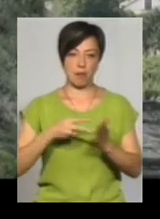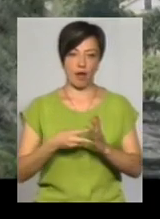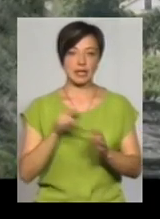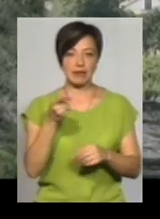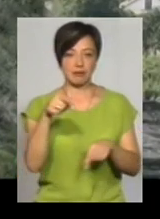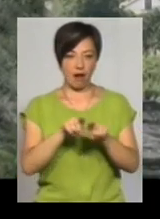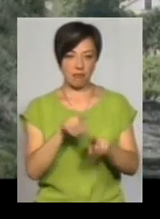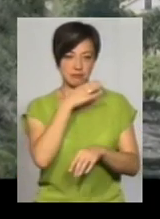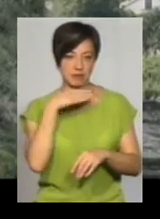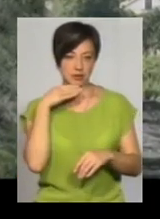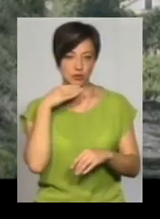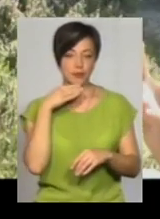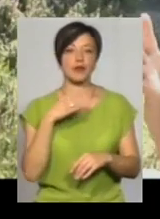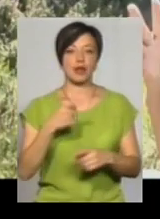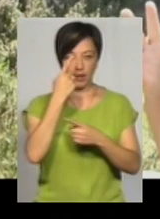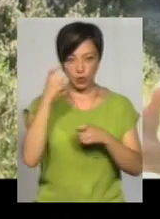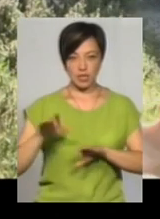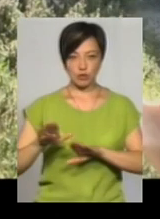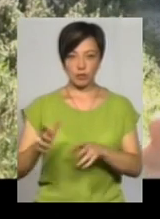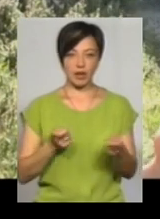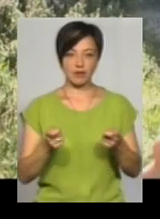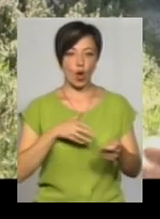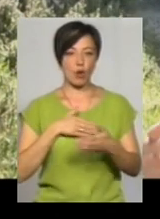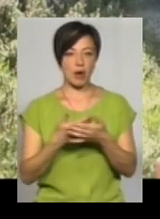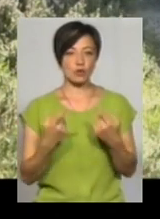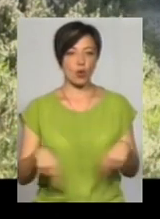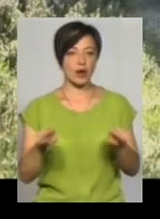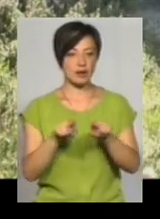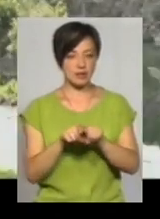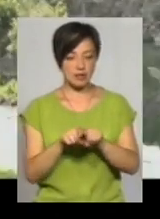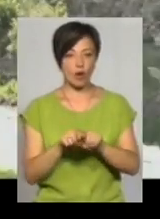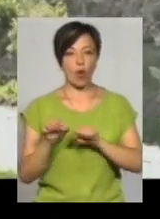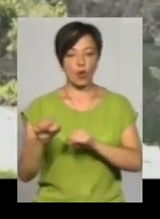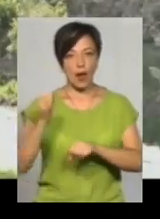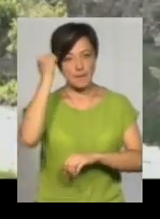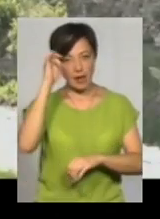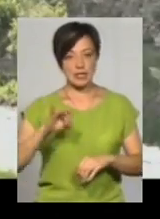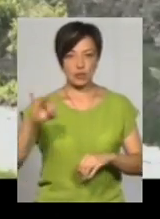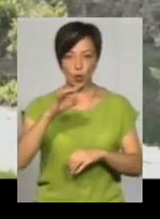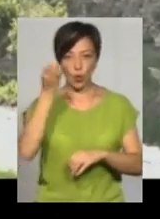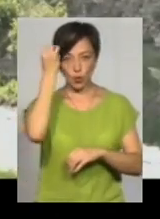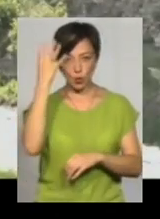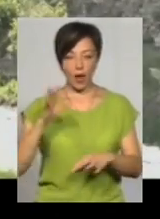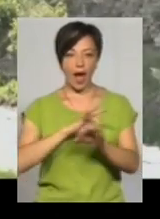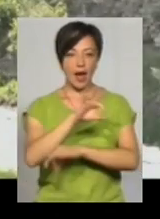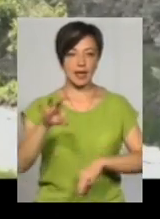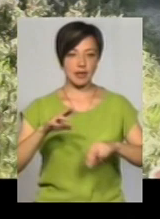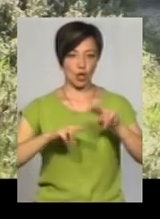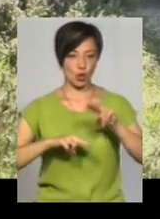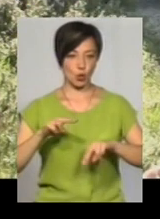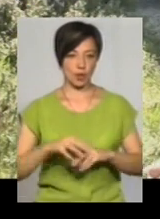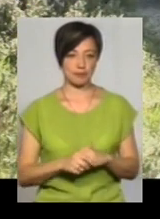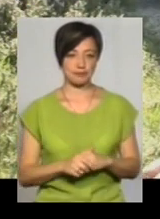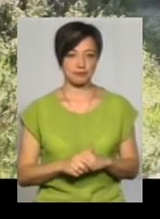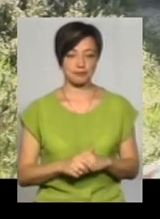вона така не одна, наголошує заступниця керівника громадської організації «Охорона пам'яток історії, культури та архітектури».